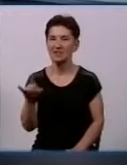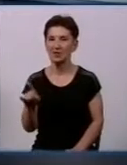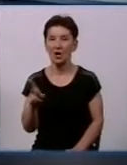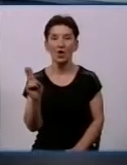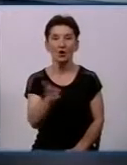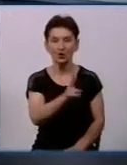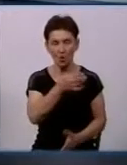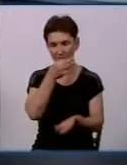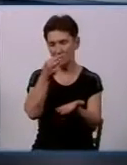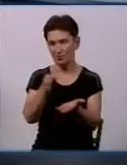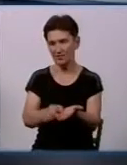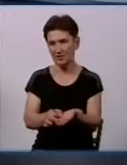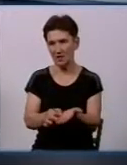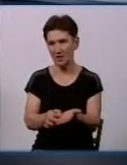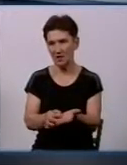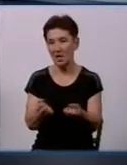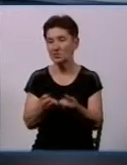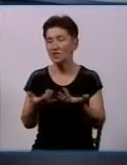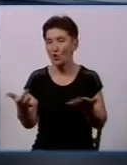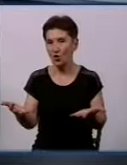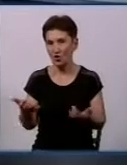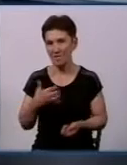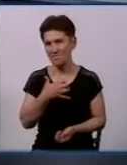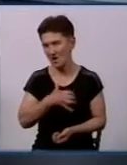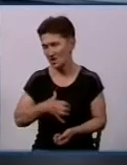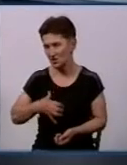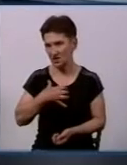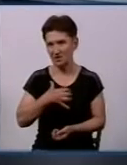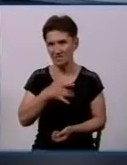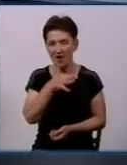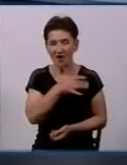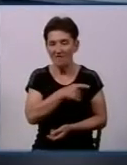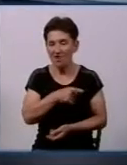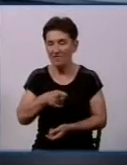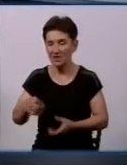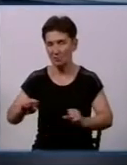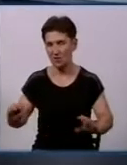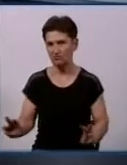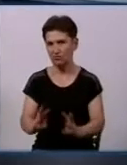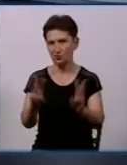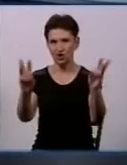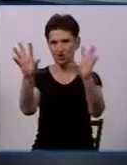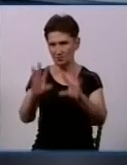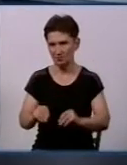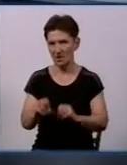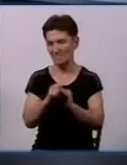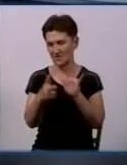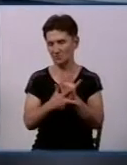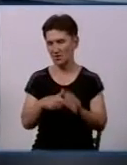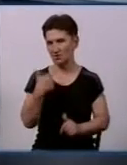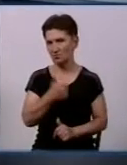відповідає і наскільки вони важливі в процесі ліквідації пожежі у 2018 році.